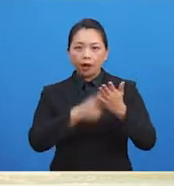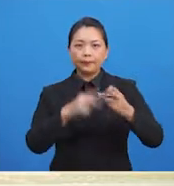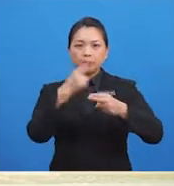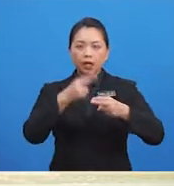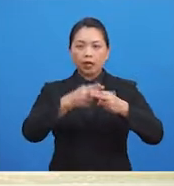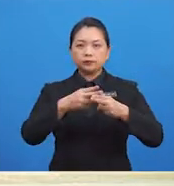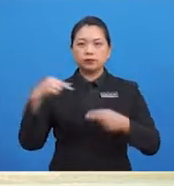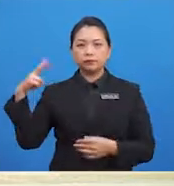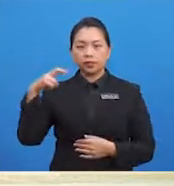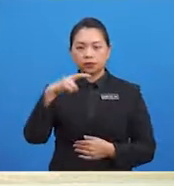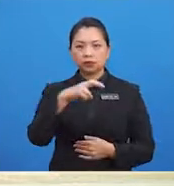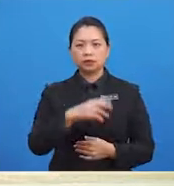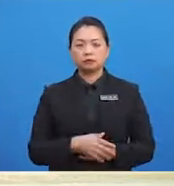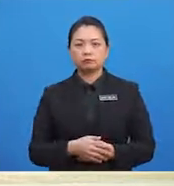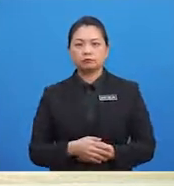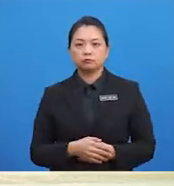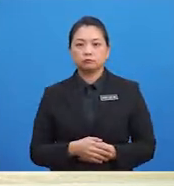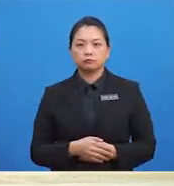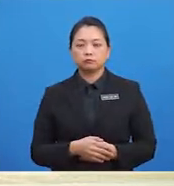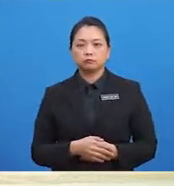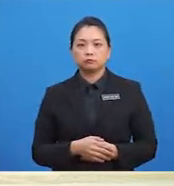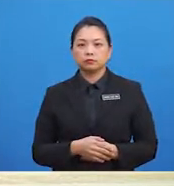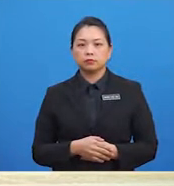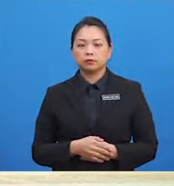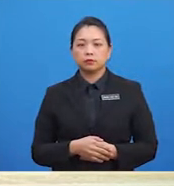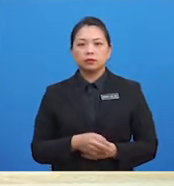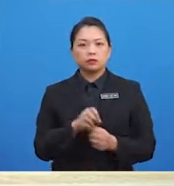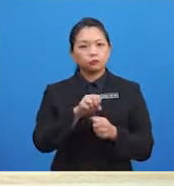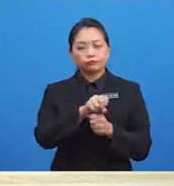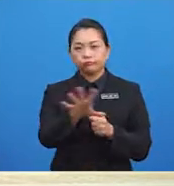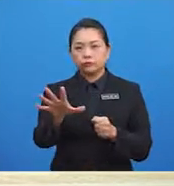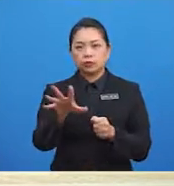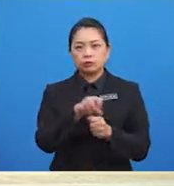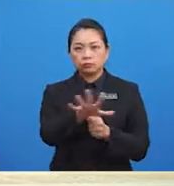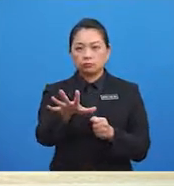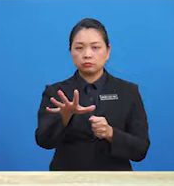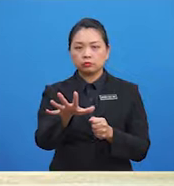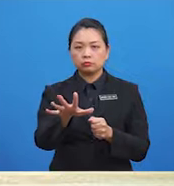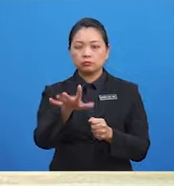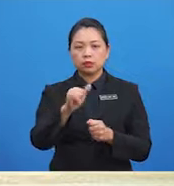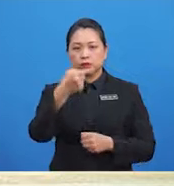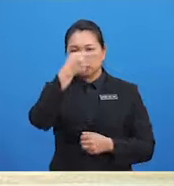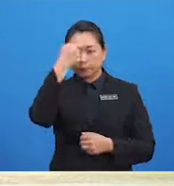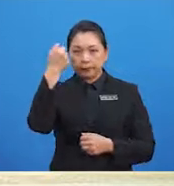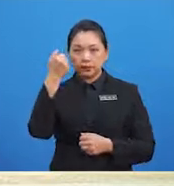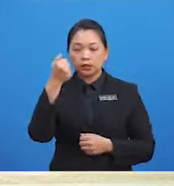virus ini? Ya, betul Coronavirus yang menyebabkan Covid-19